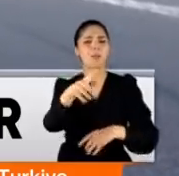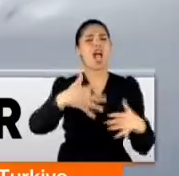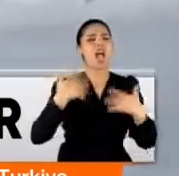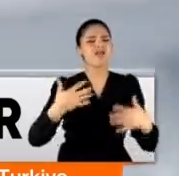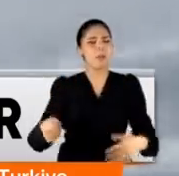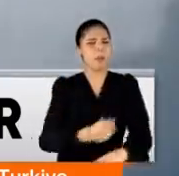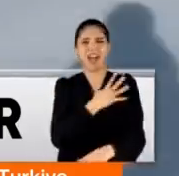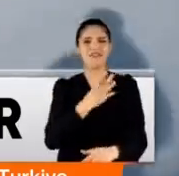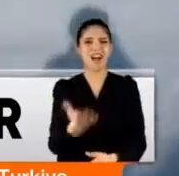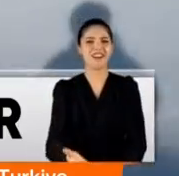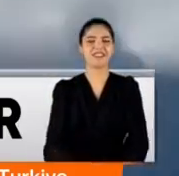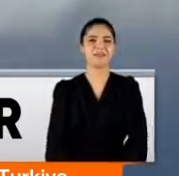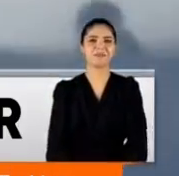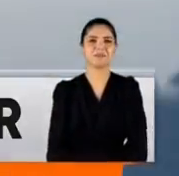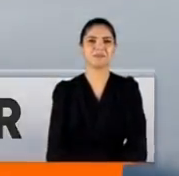yaşayacak.